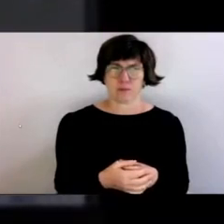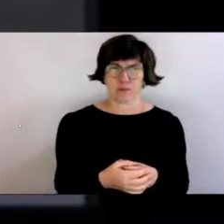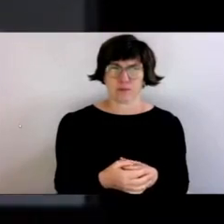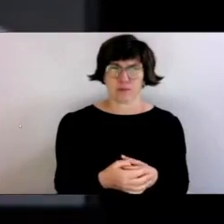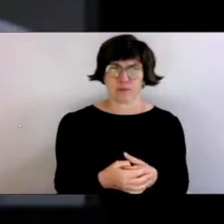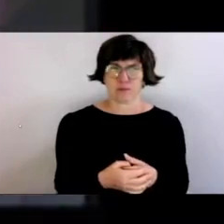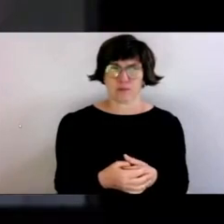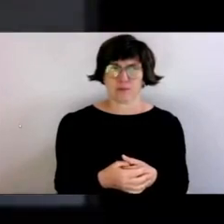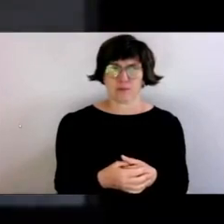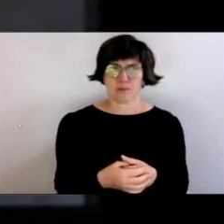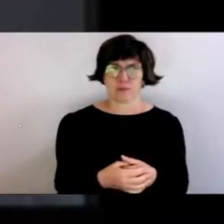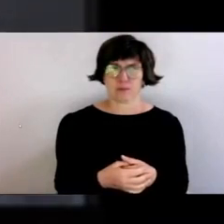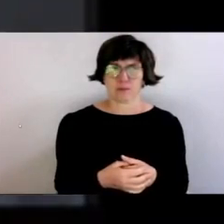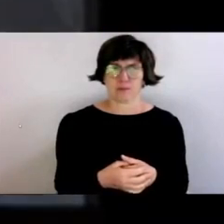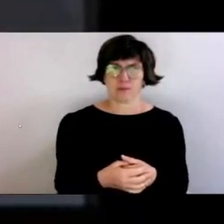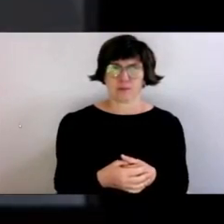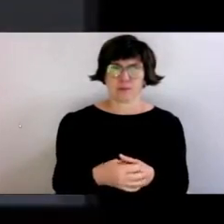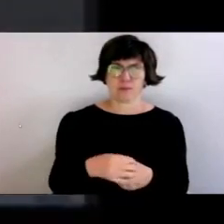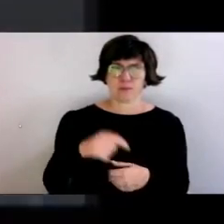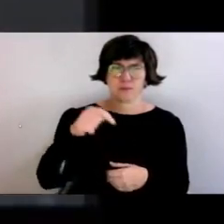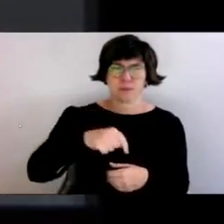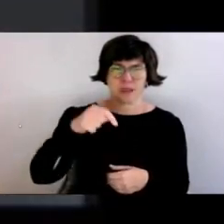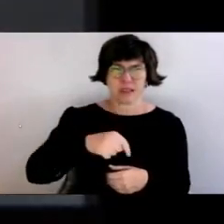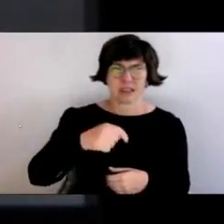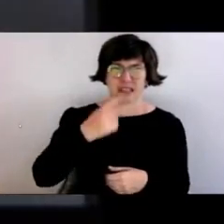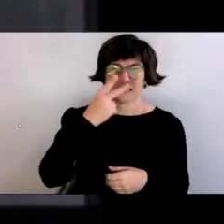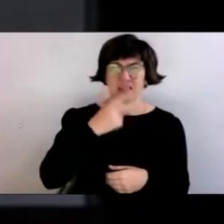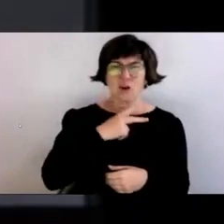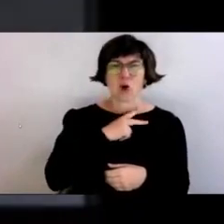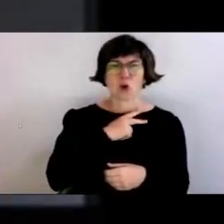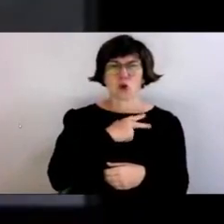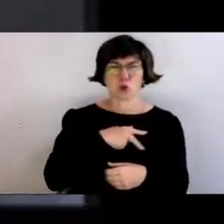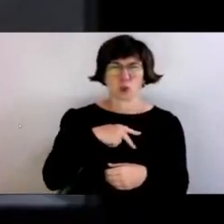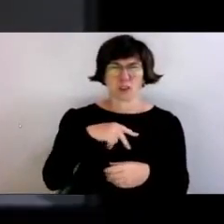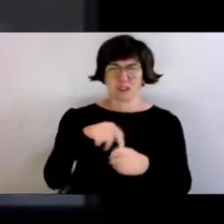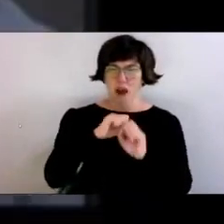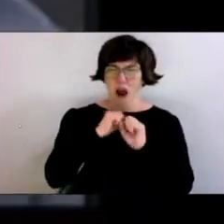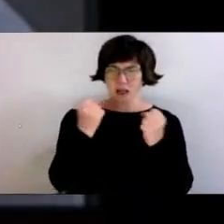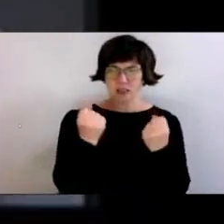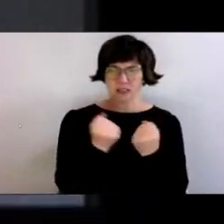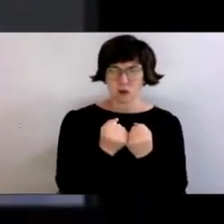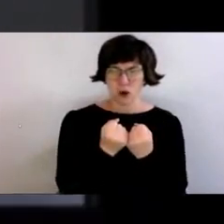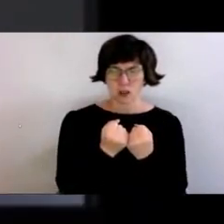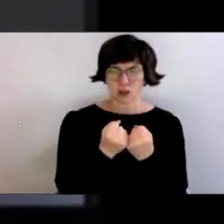Die Menschen hier können nichts für die sozialen Umstände unterhalten.